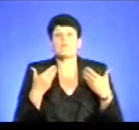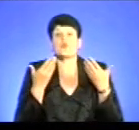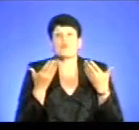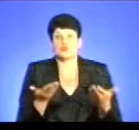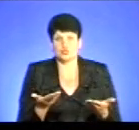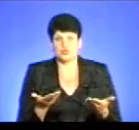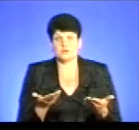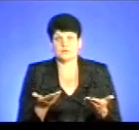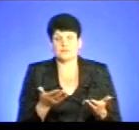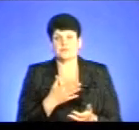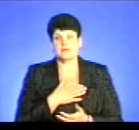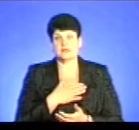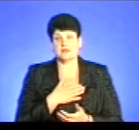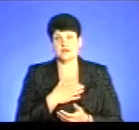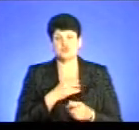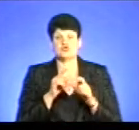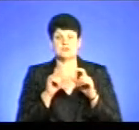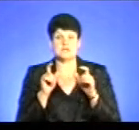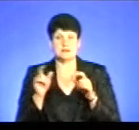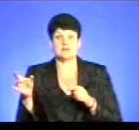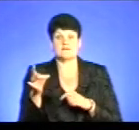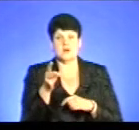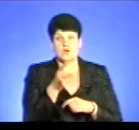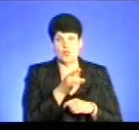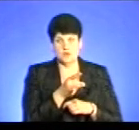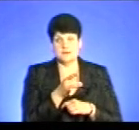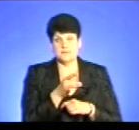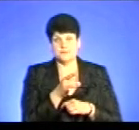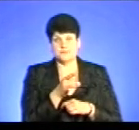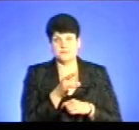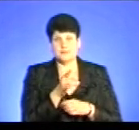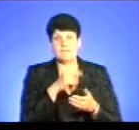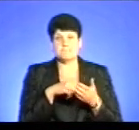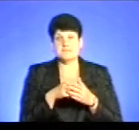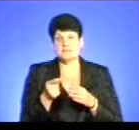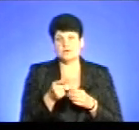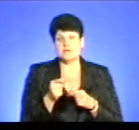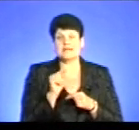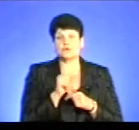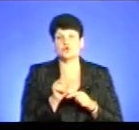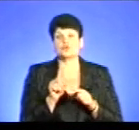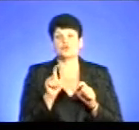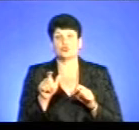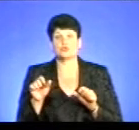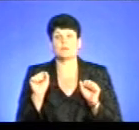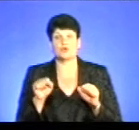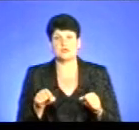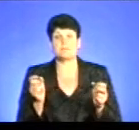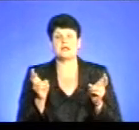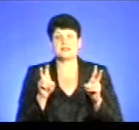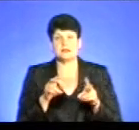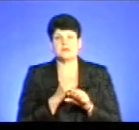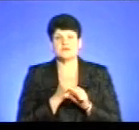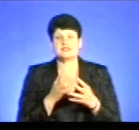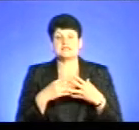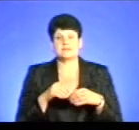і наші заклади в районах міста Тернополя, для того, щоб люди могли прийти працювати з